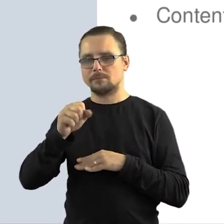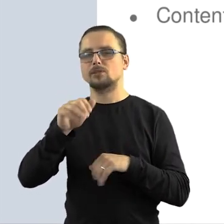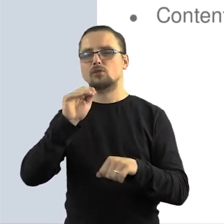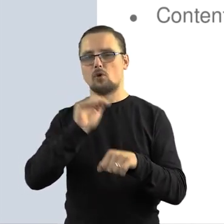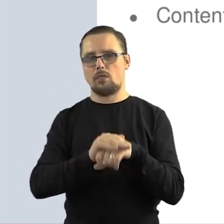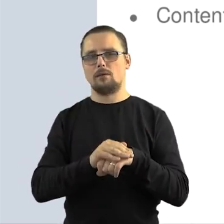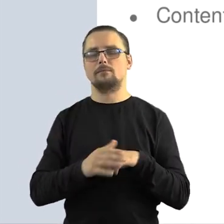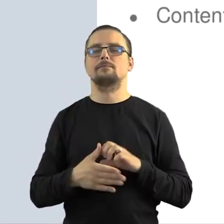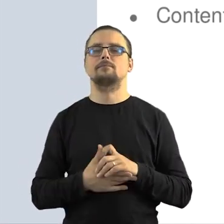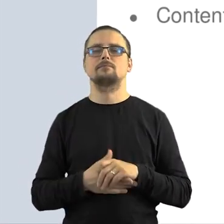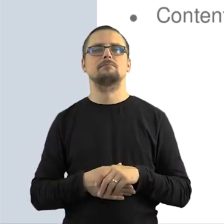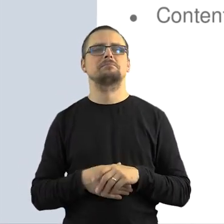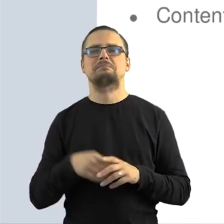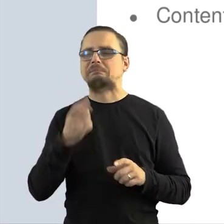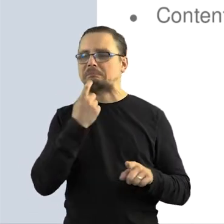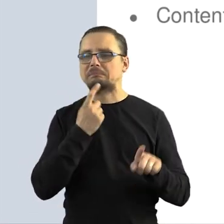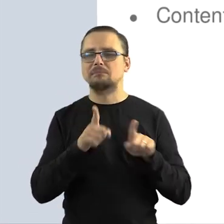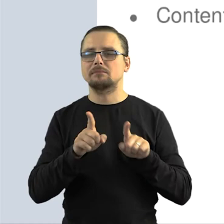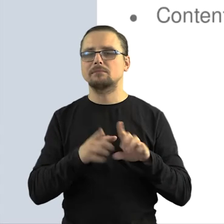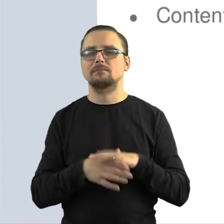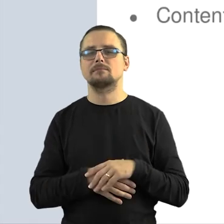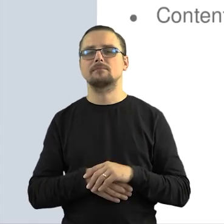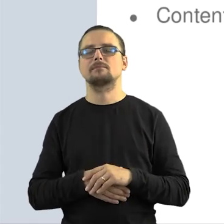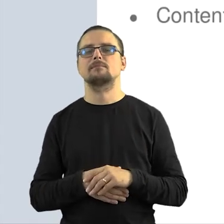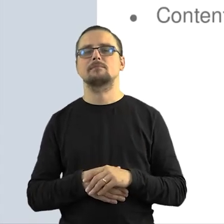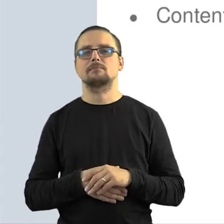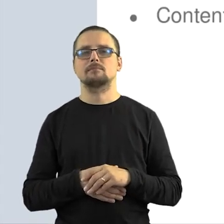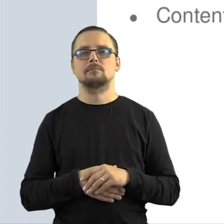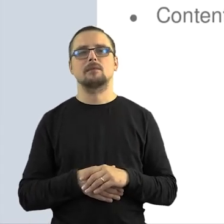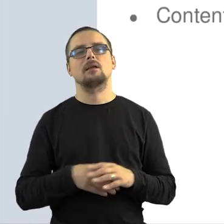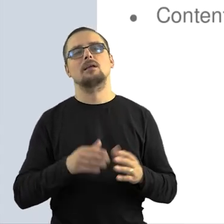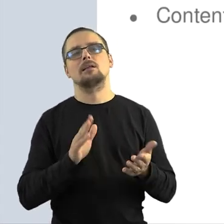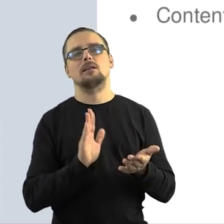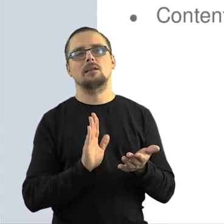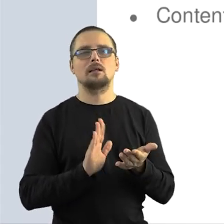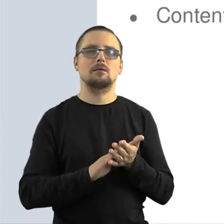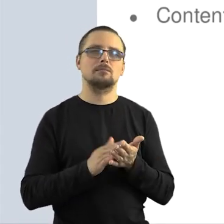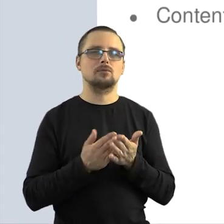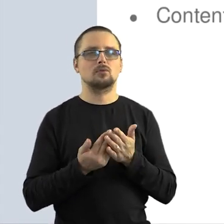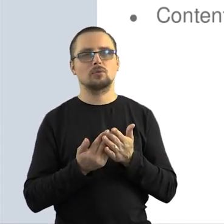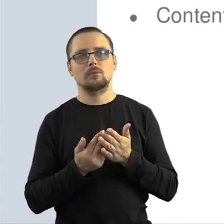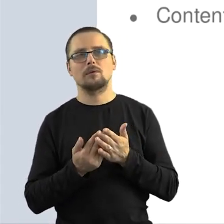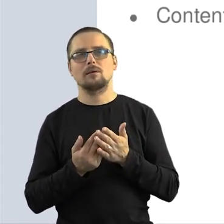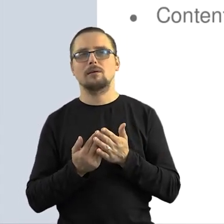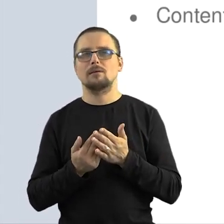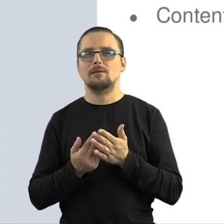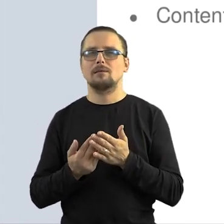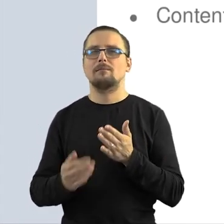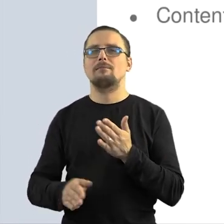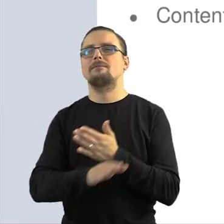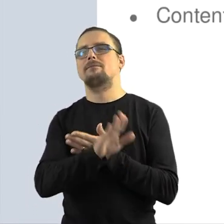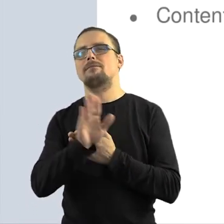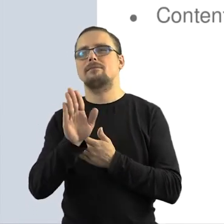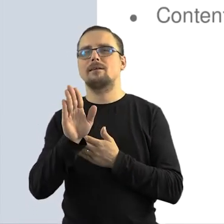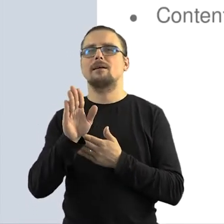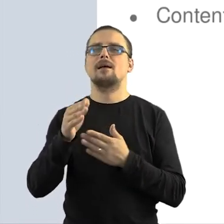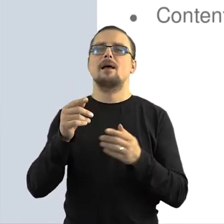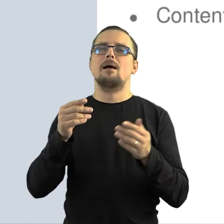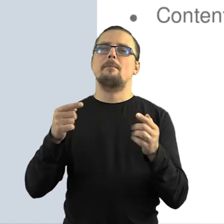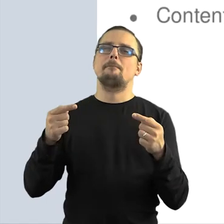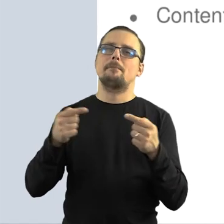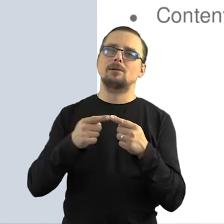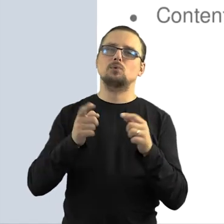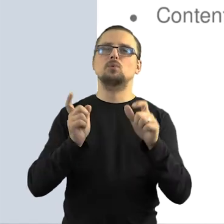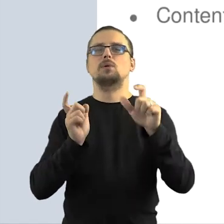udzielenie licencji niewyłącznej. Co to znaczy? To po pierwsze znaczy, że te wszystkie łańcuszki, że tam